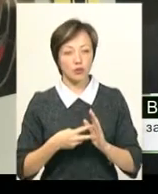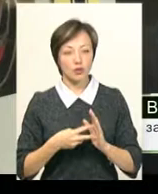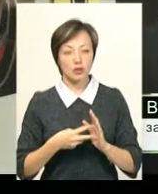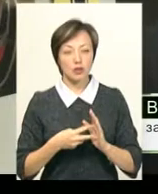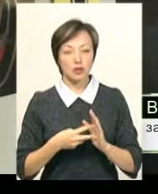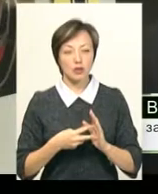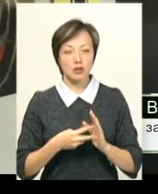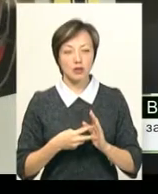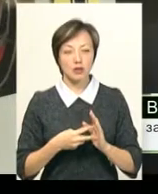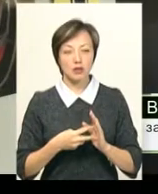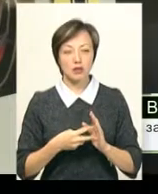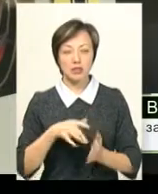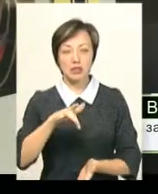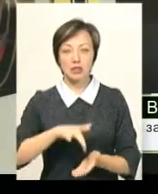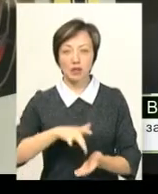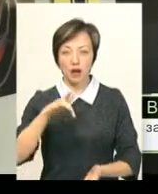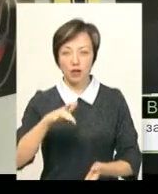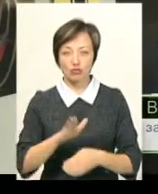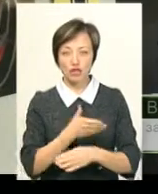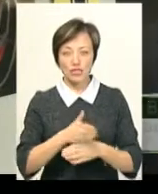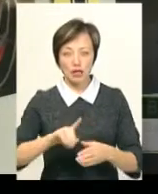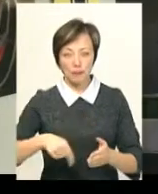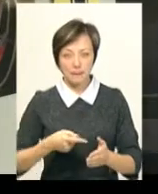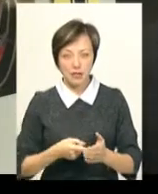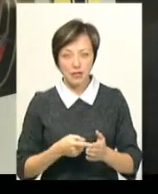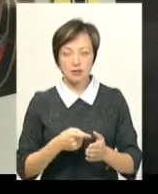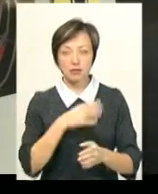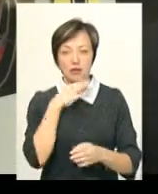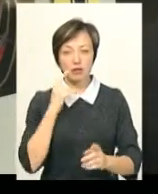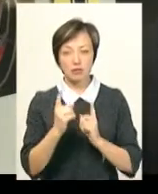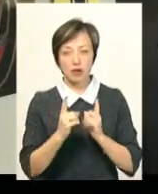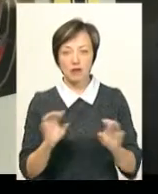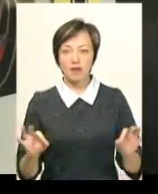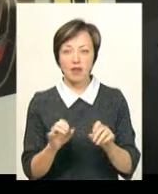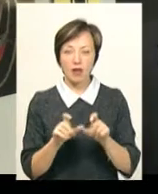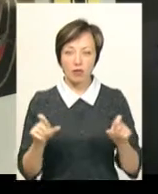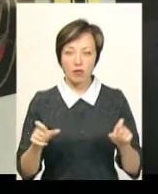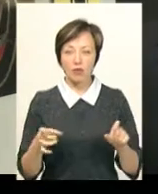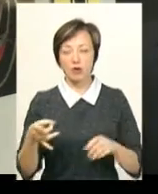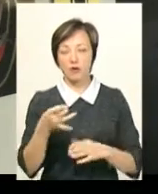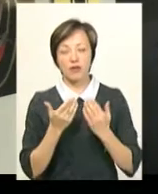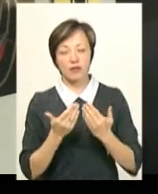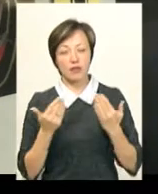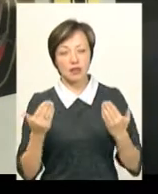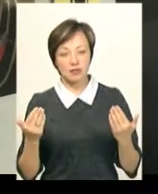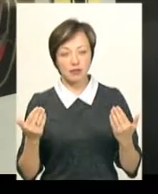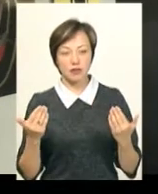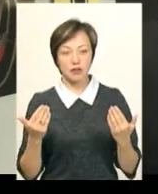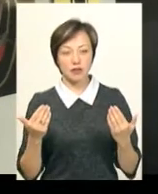найбільших людських потоків. Це центральна частина міста, це такі, як філармонія в мікрорайоні, можливо, виставки,